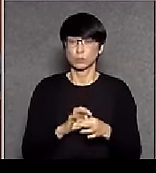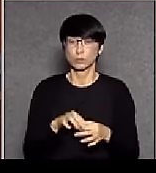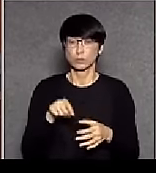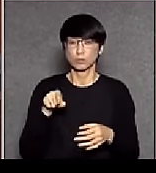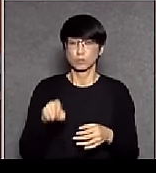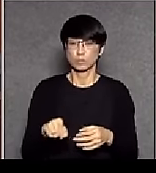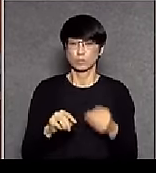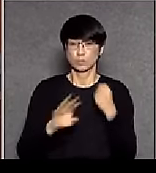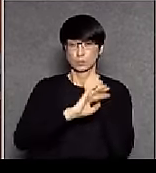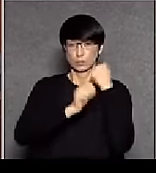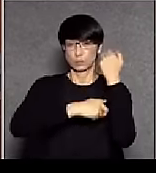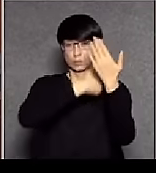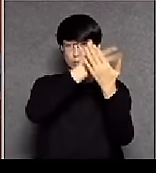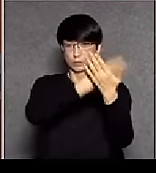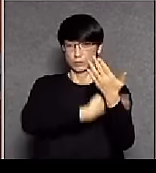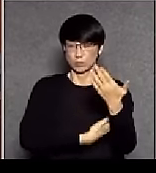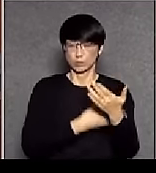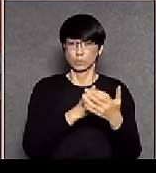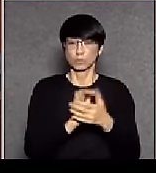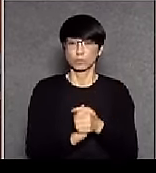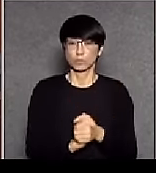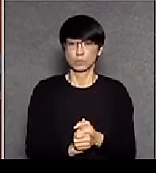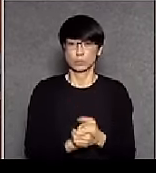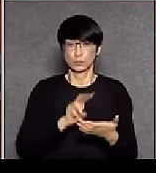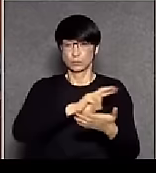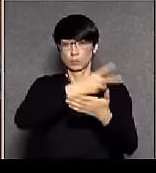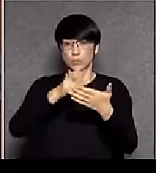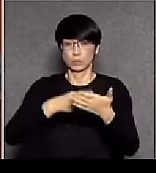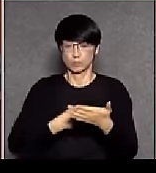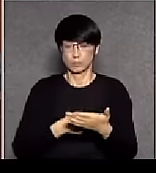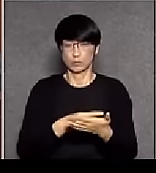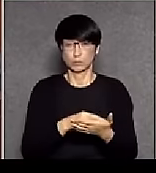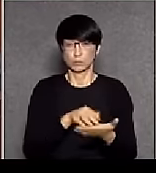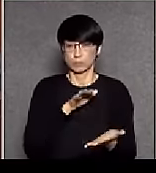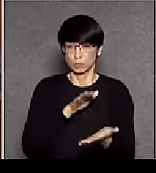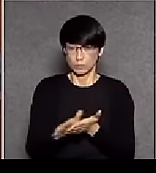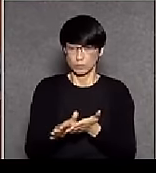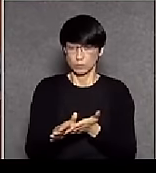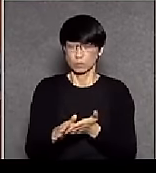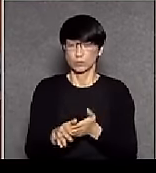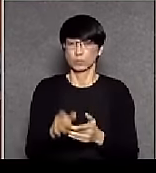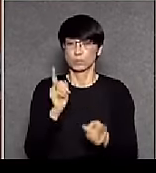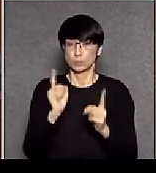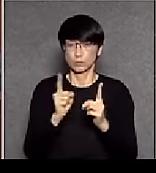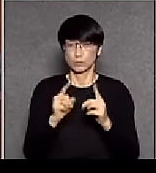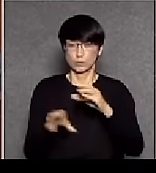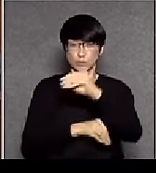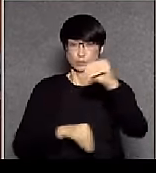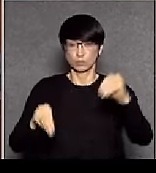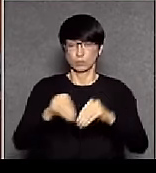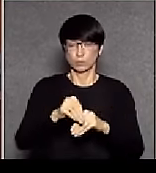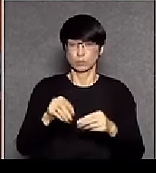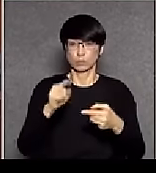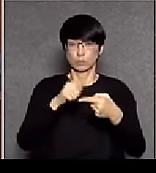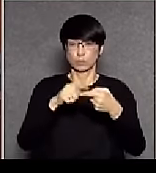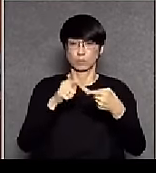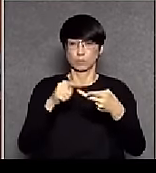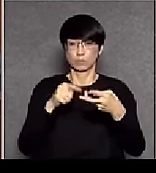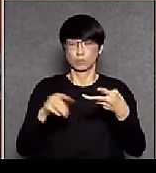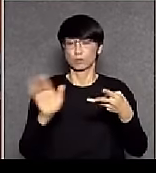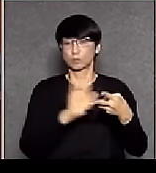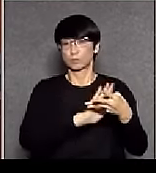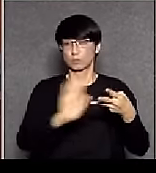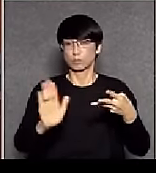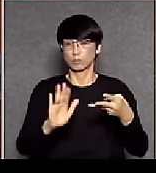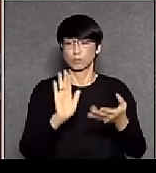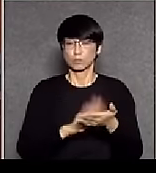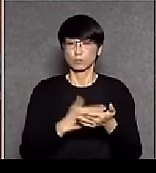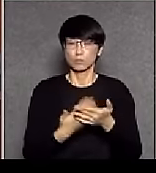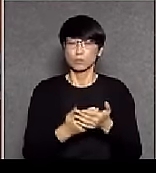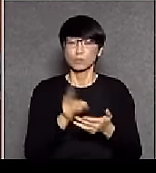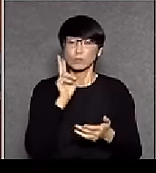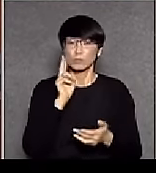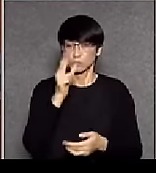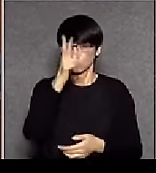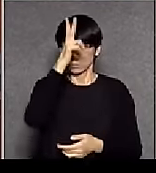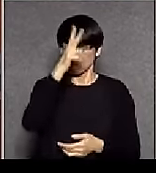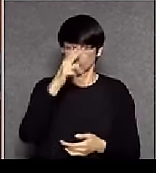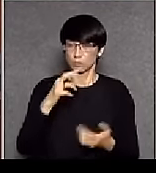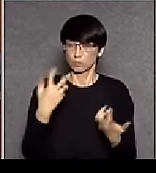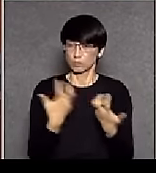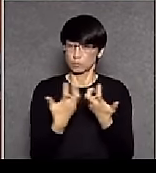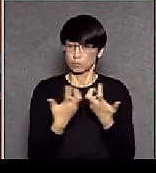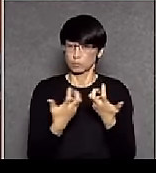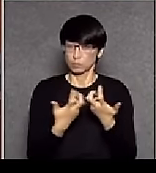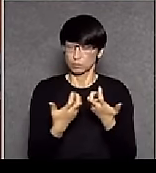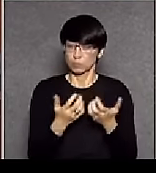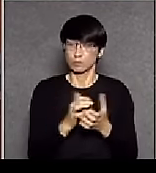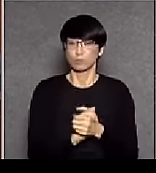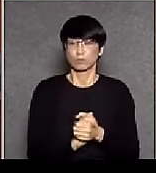作出任何修改撤回或者調動但如果政府能夠審詞博誓進退